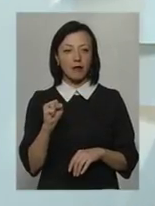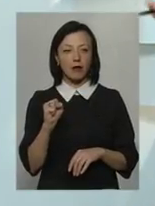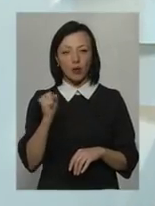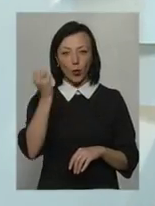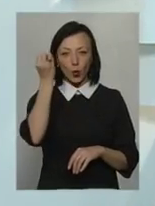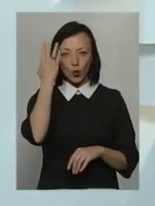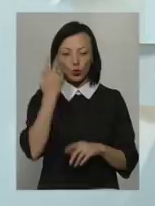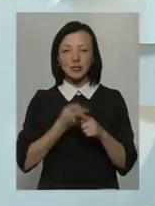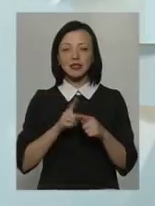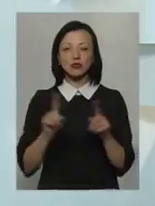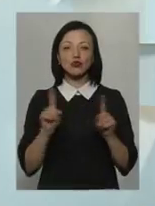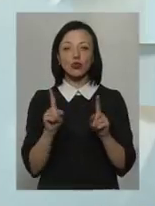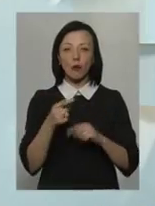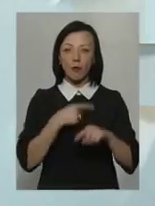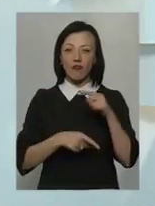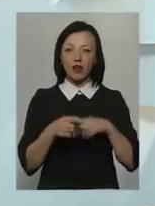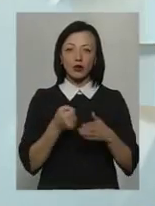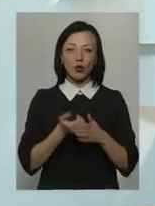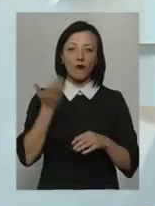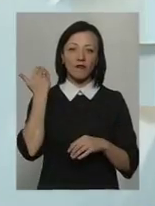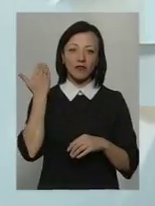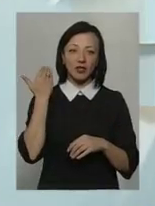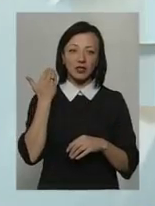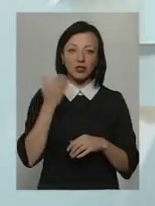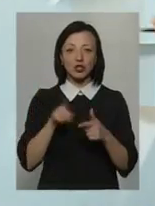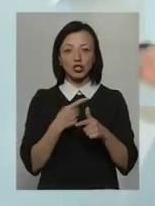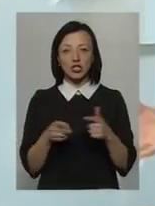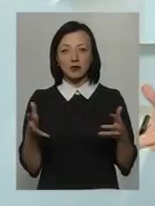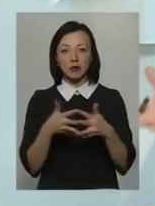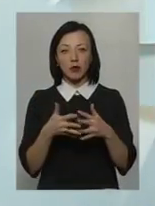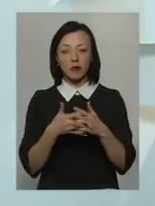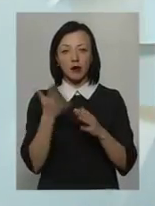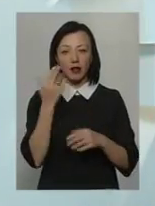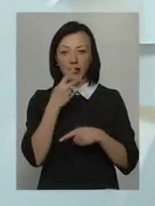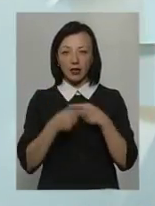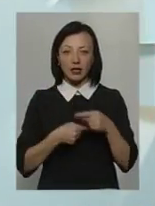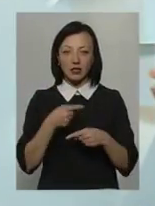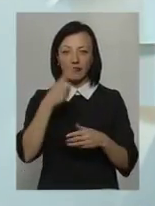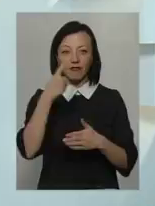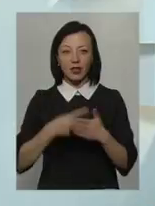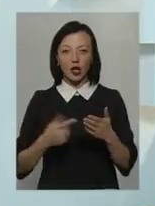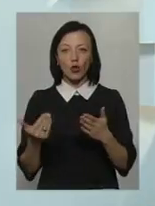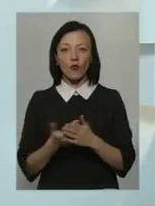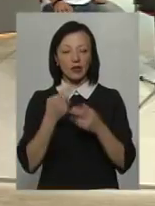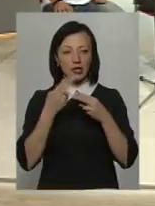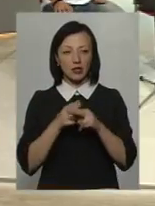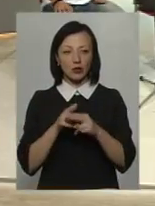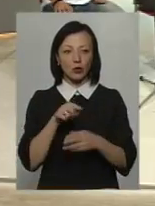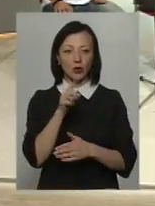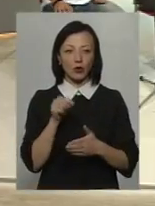Це більше повернення до витоків чи симпіоз прадавніх традицій, вірувань і новітніх технологій?